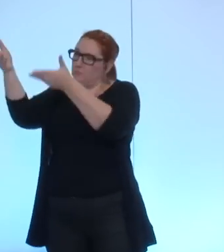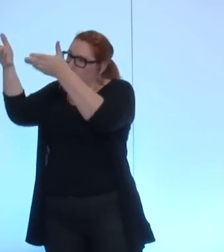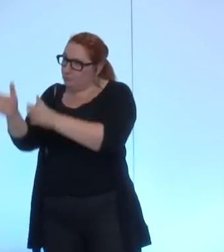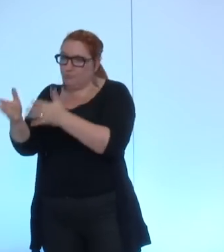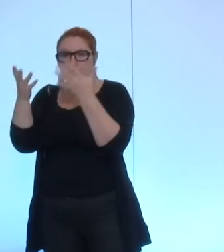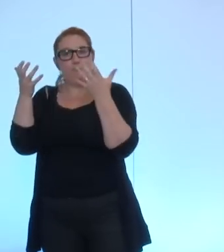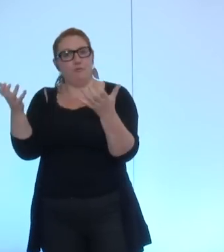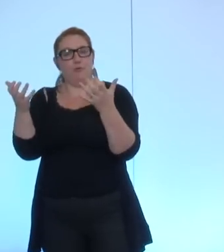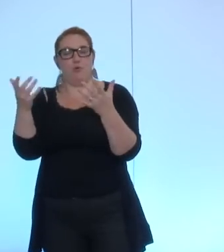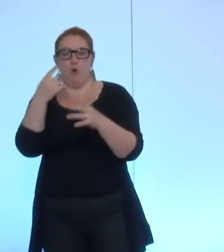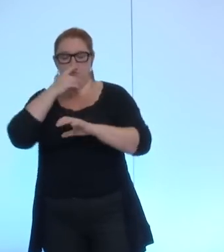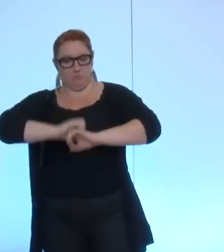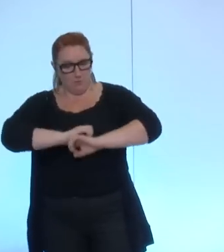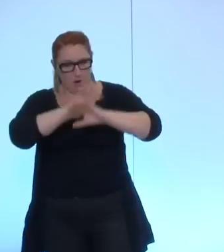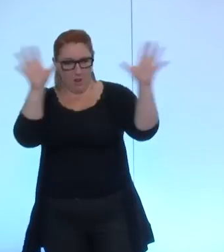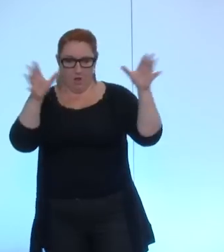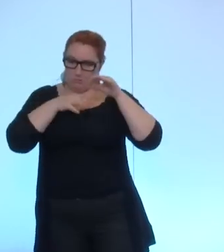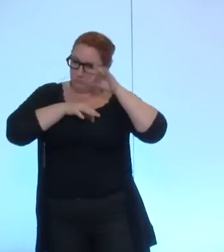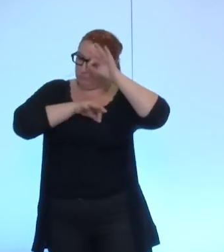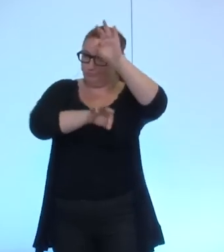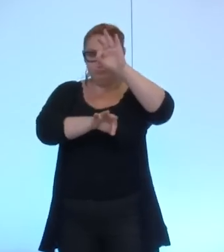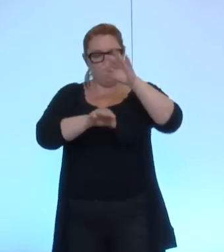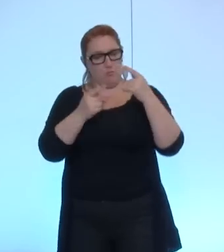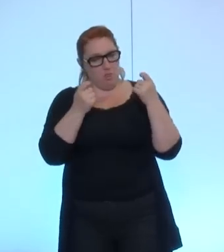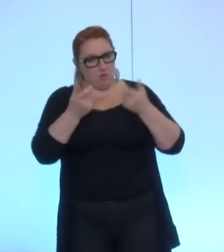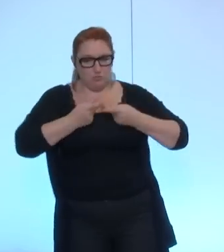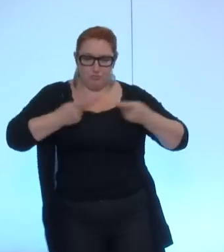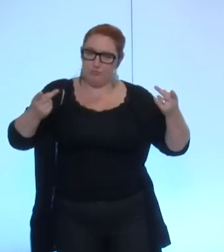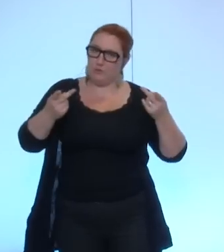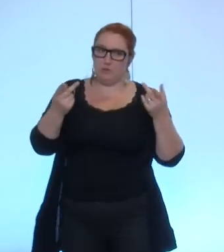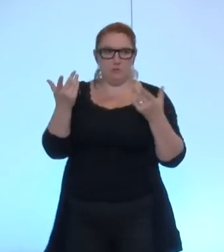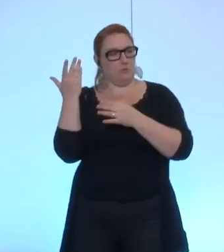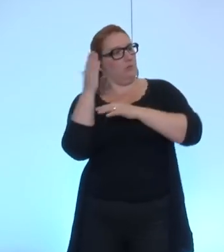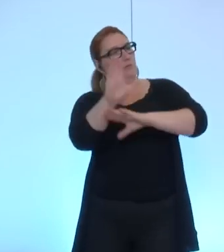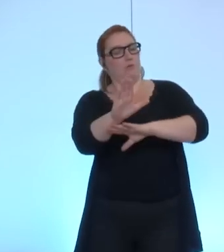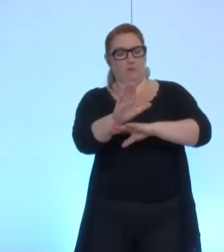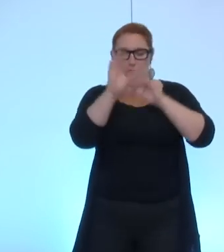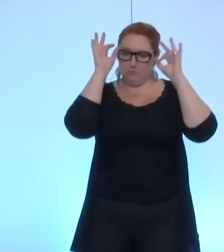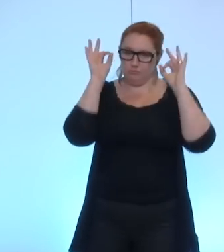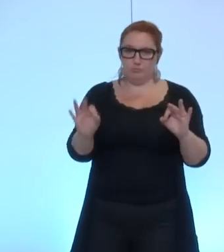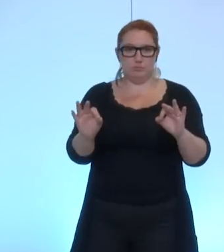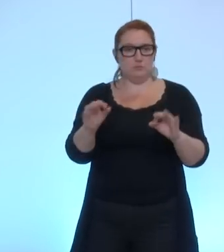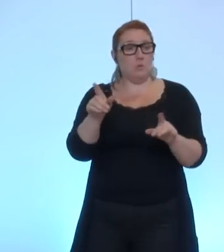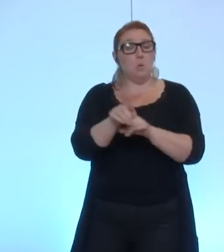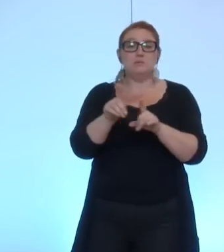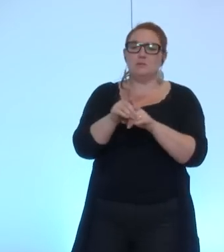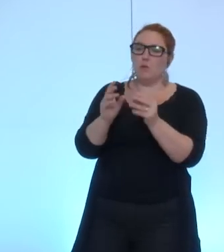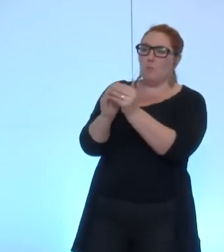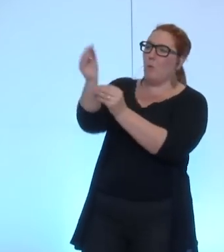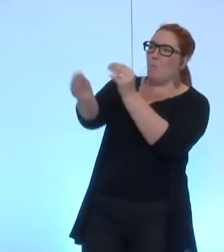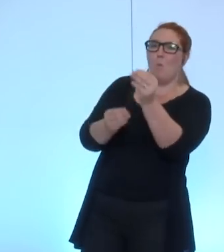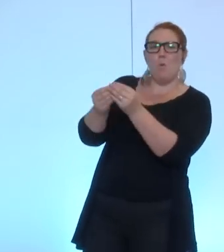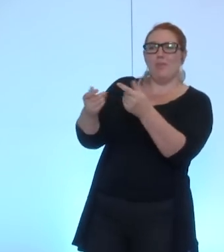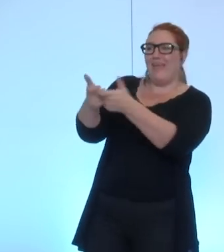lisibilité et une efficacité de l'usage d'argent public et également un message vis-à-vis du monde économique qui est un message qu'il nous faut